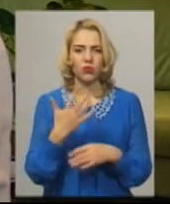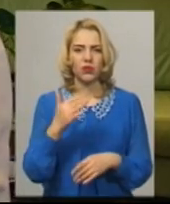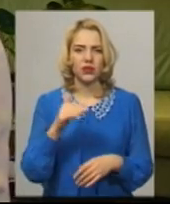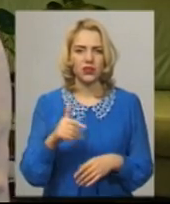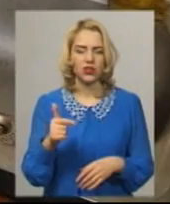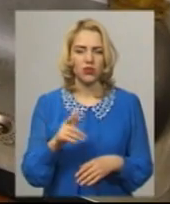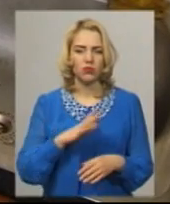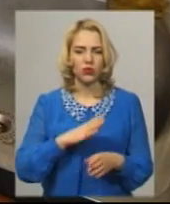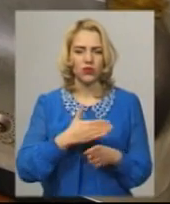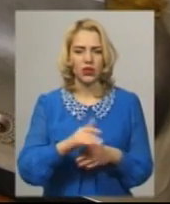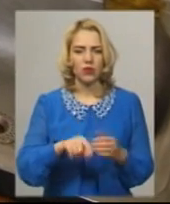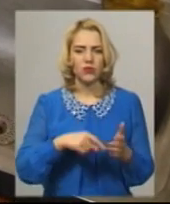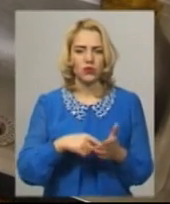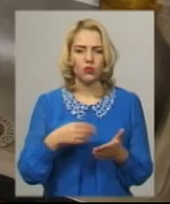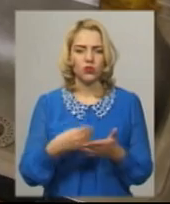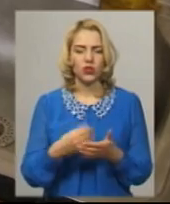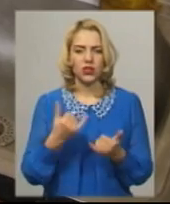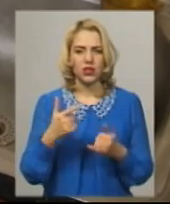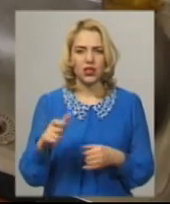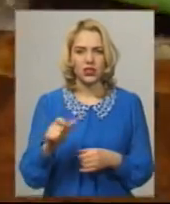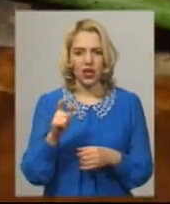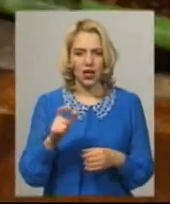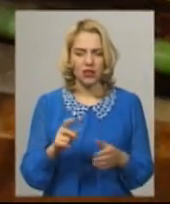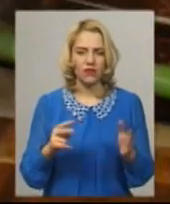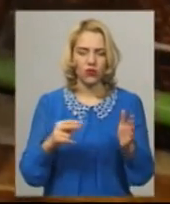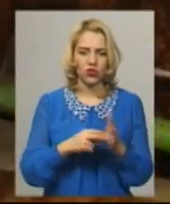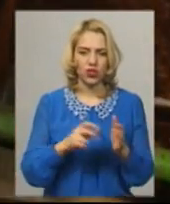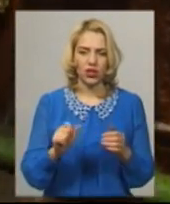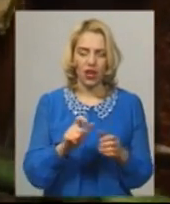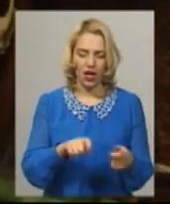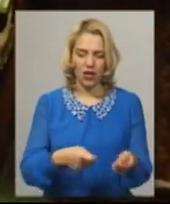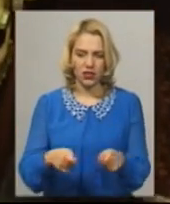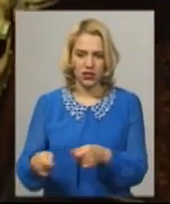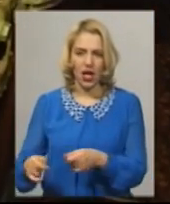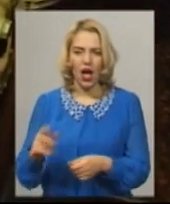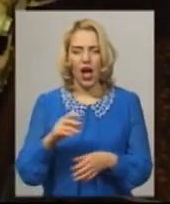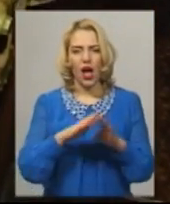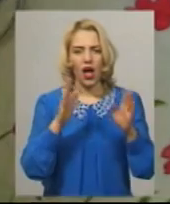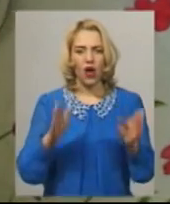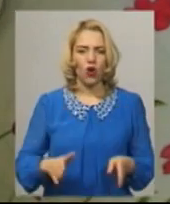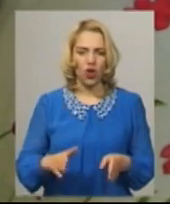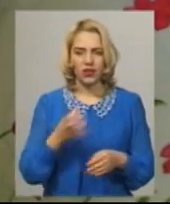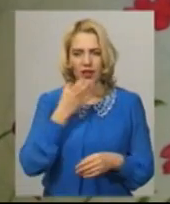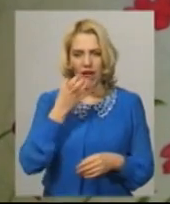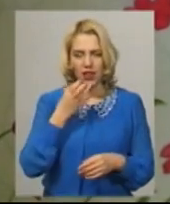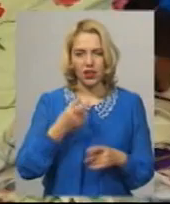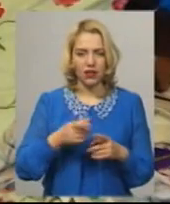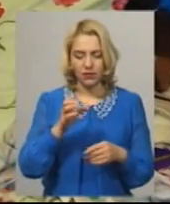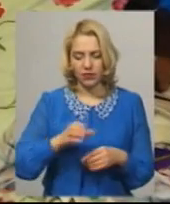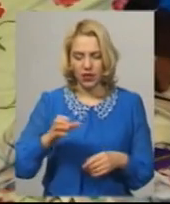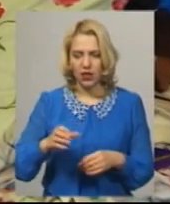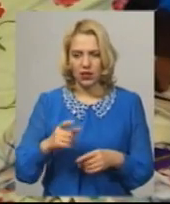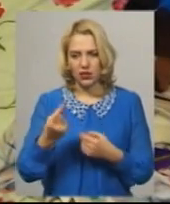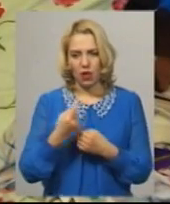гривень було виділено з міського бюджету. Наразі газівники підключили газ до плити, а от котел використовувати заборонили, розповідає